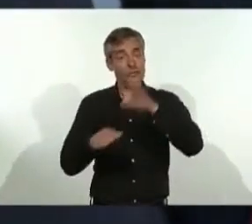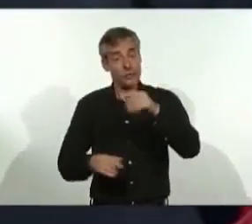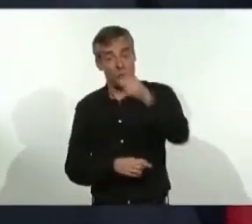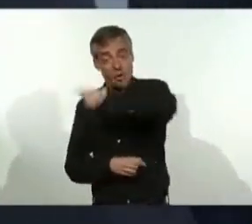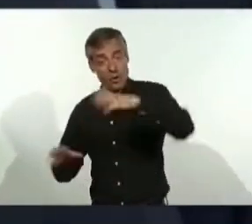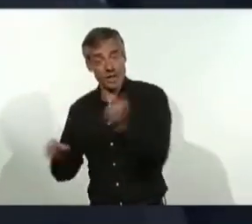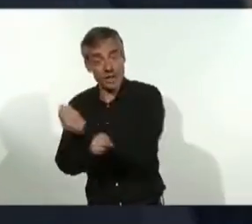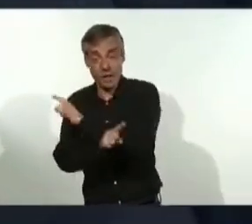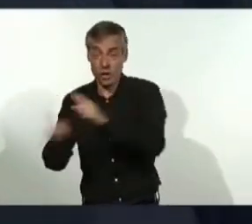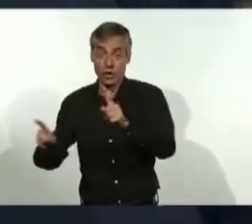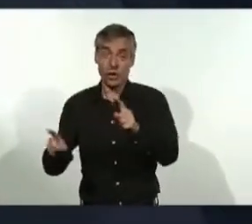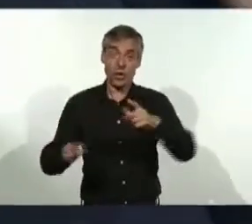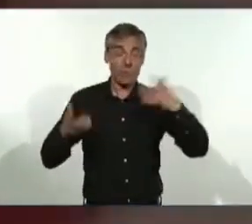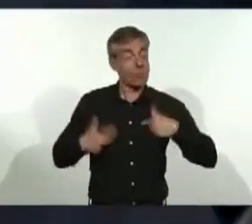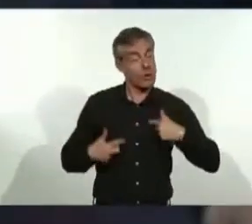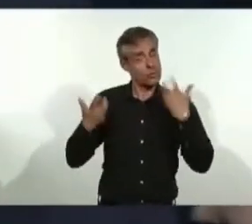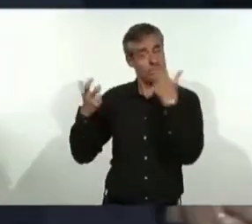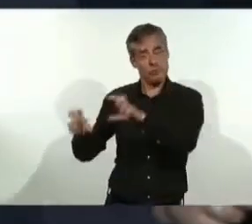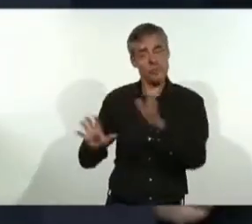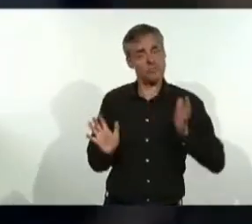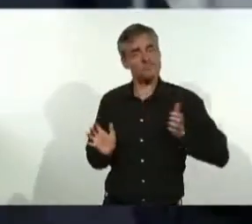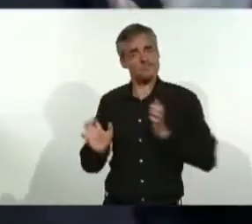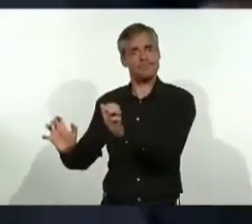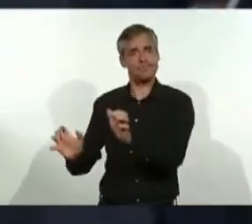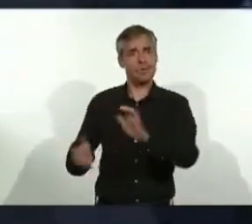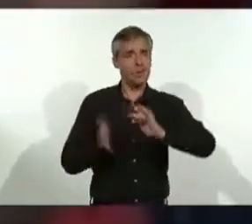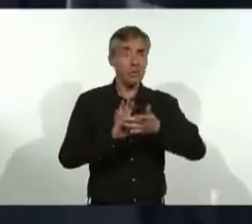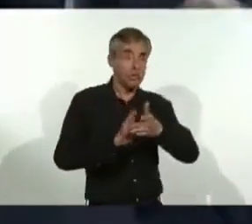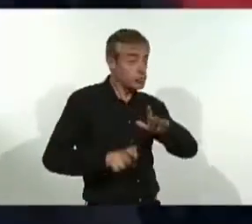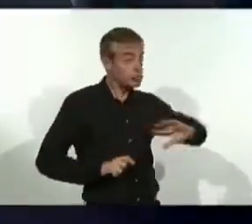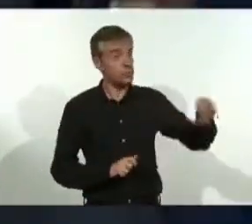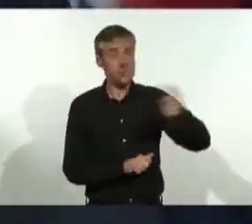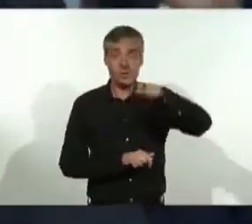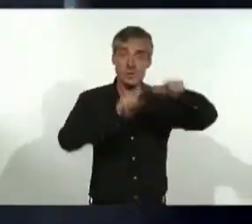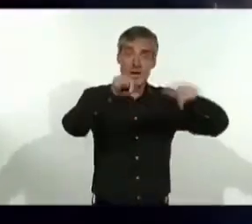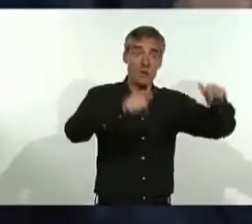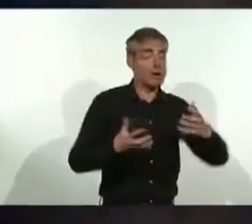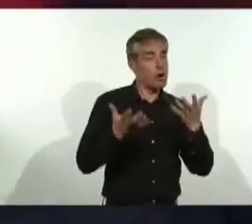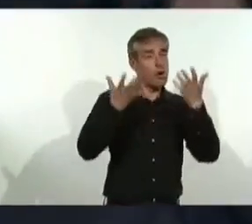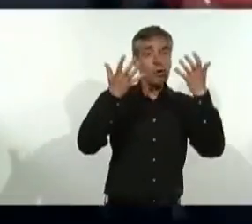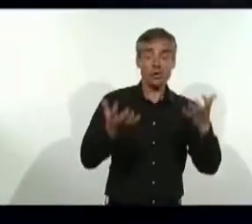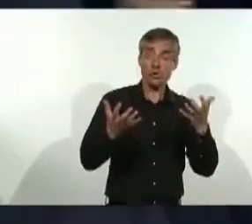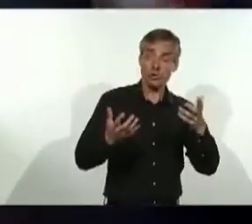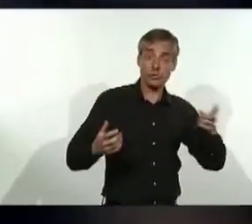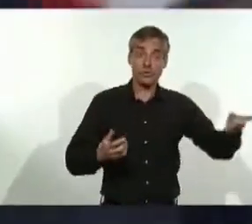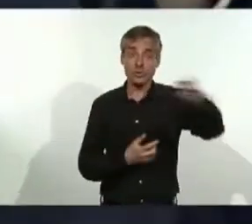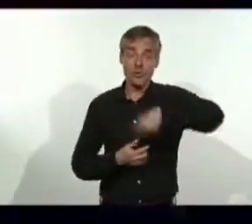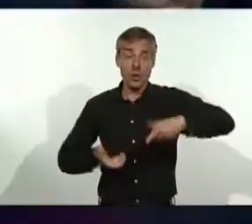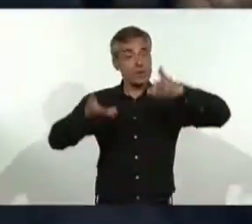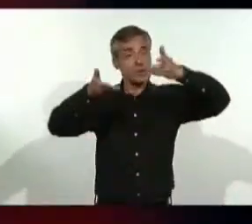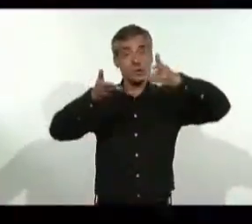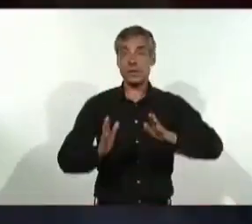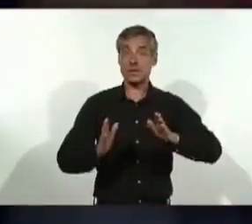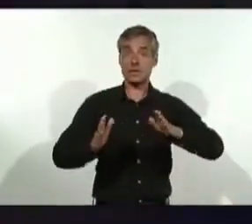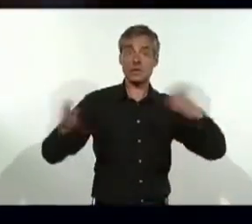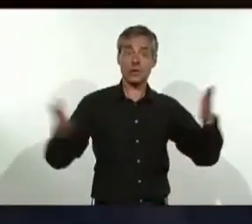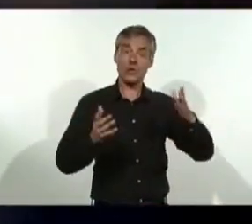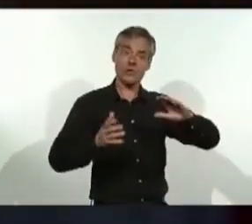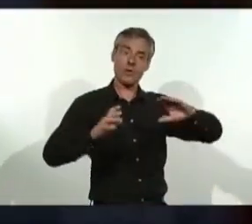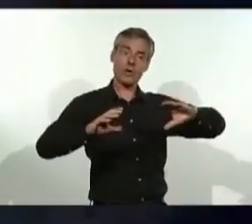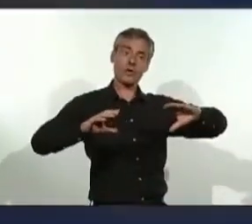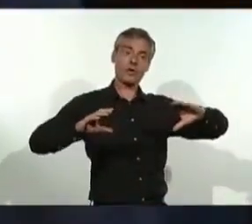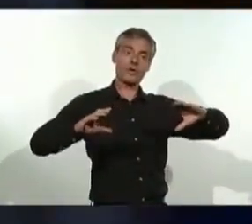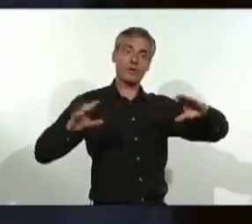alors moi je n'en veux pas, alors que toutes celles et ceux qui aujourd'hui ont décidé d'être les